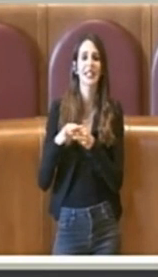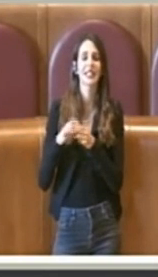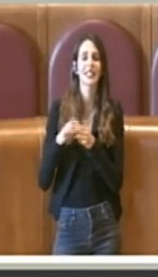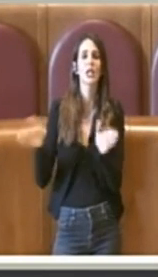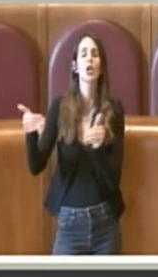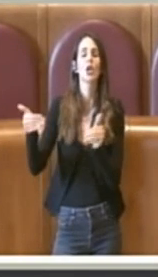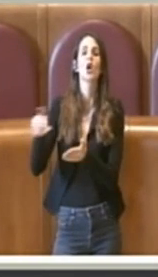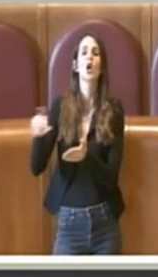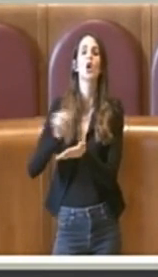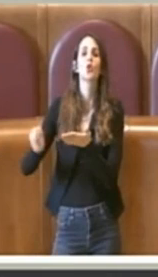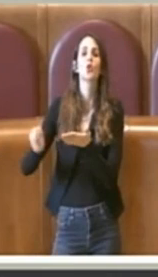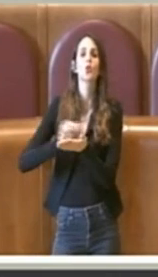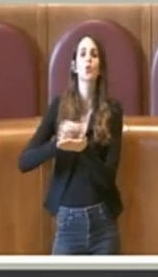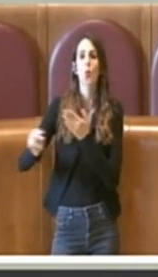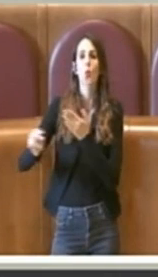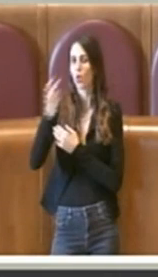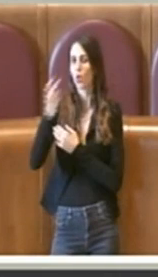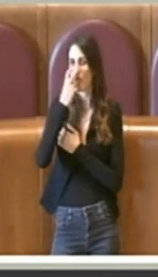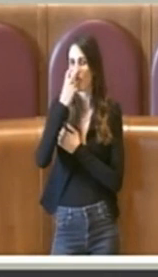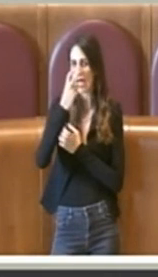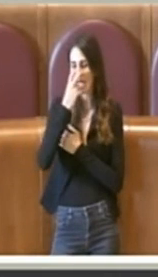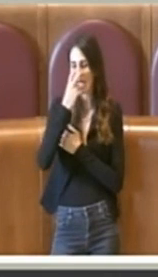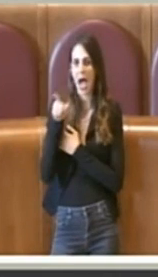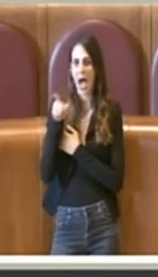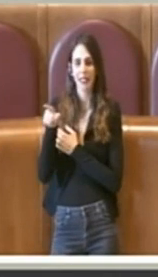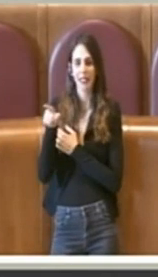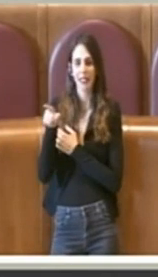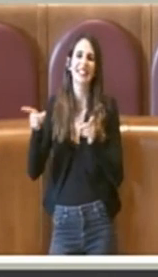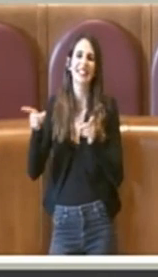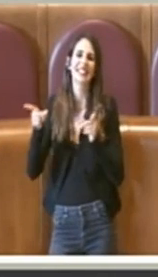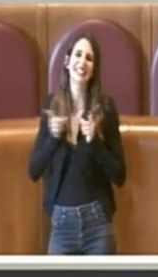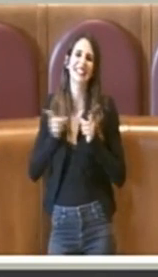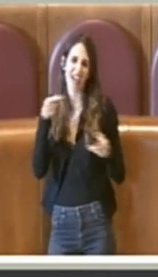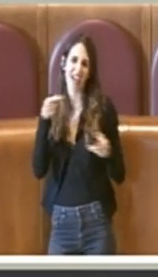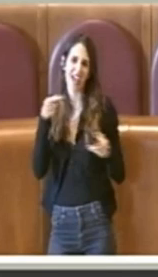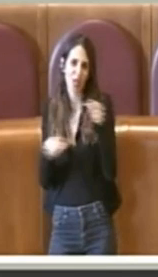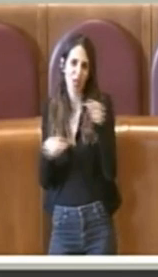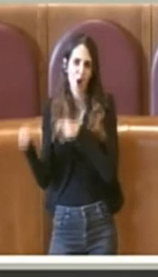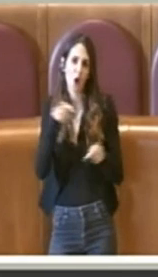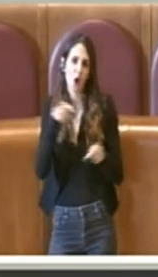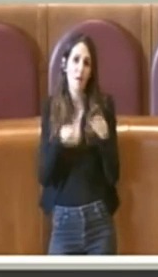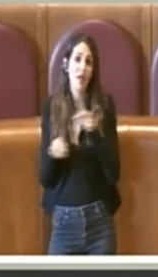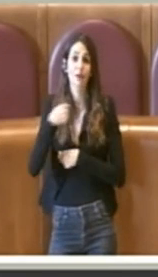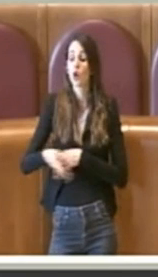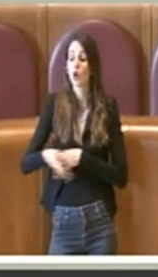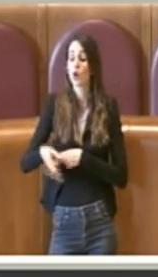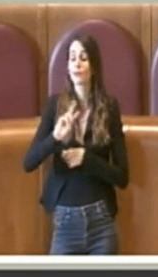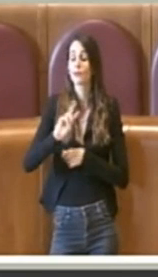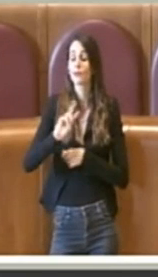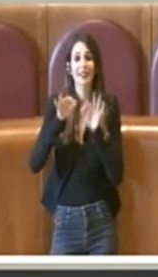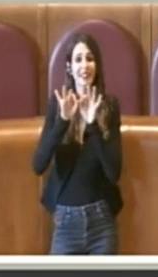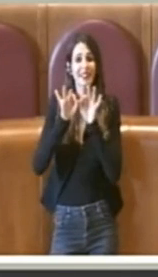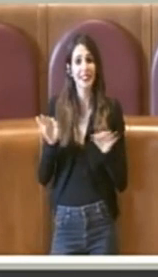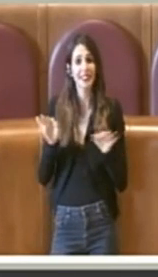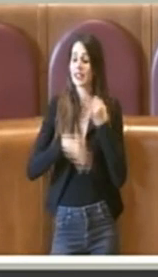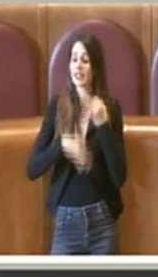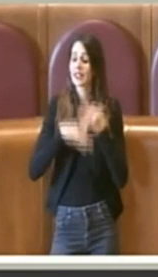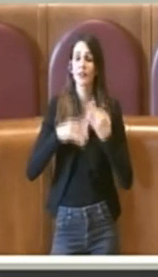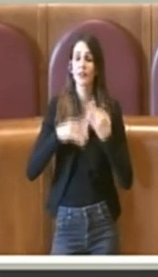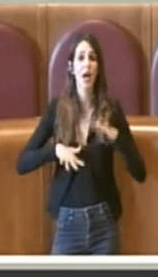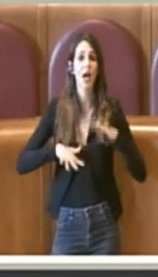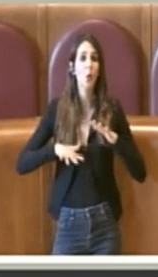legale che difende gli interessi del Consorzio, io non ho avuto risposta e quindi quei dubbi si sono